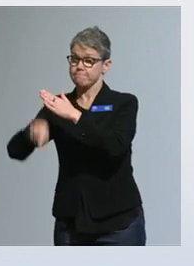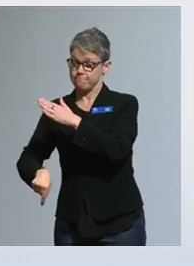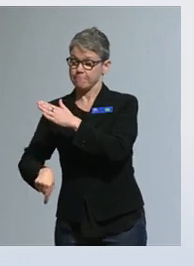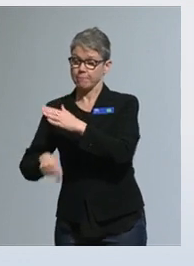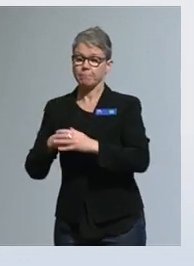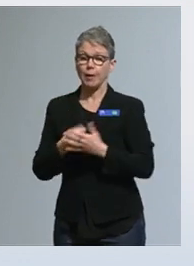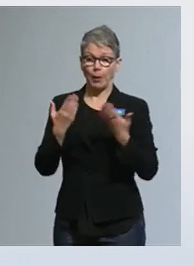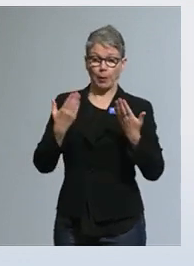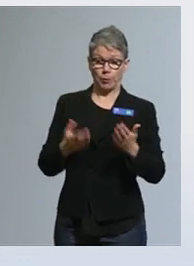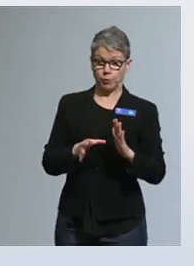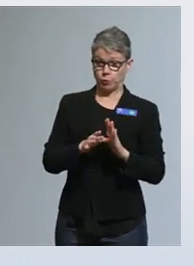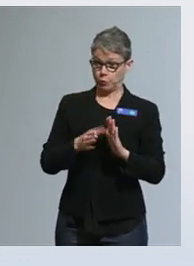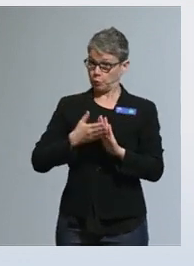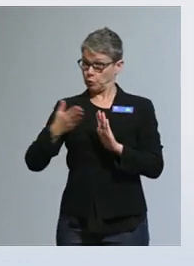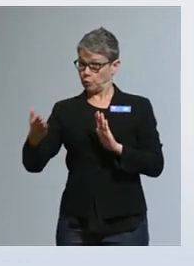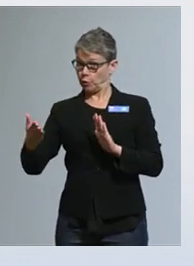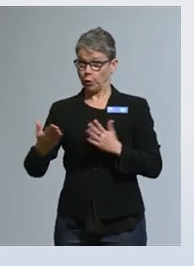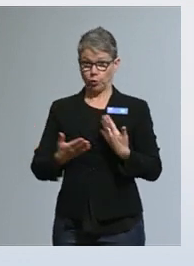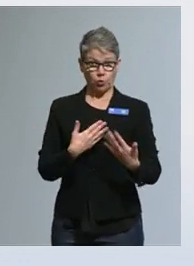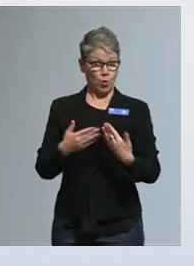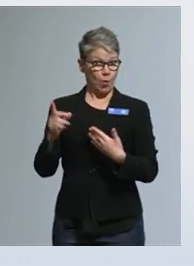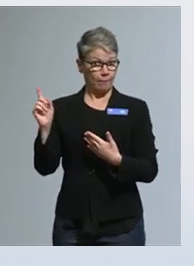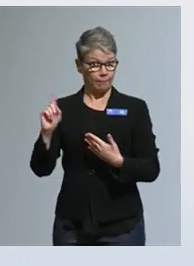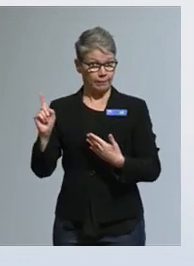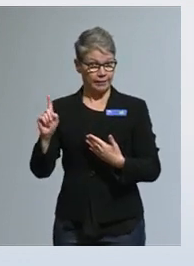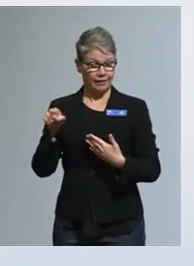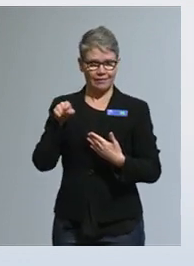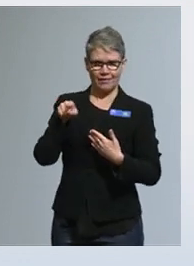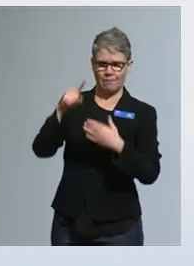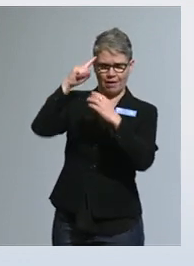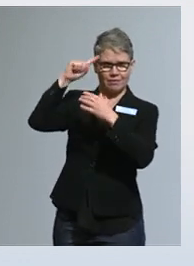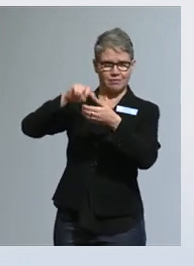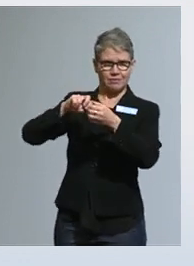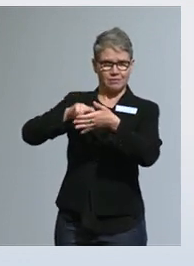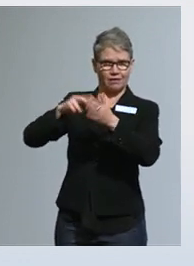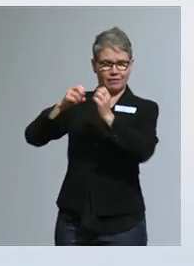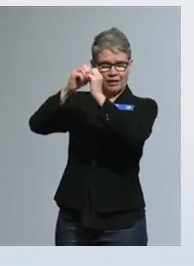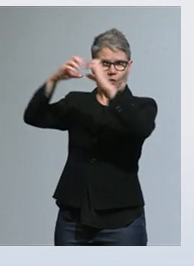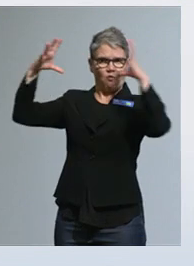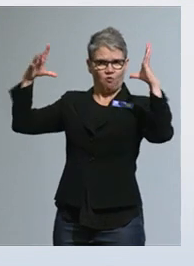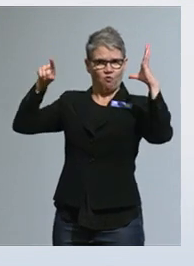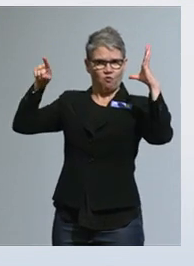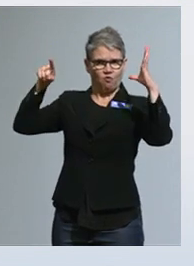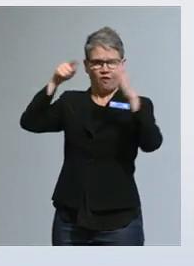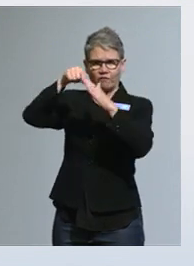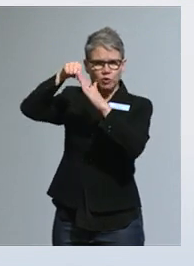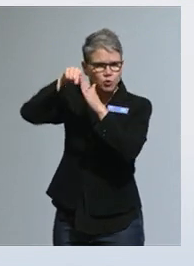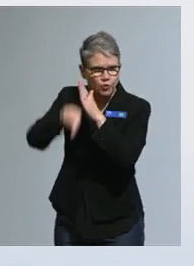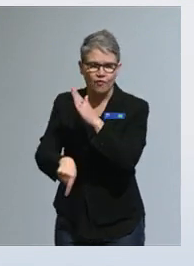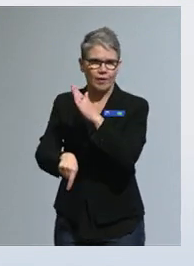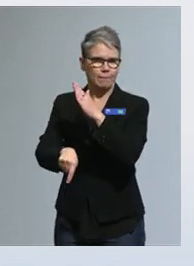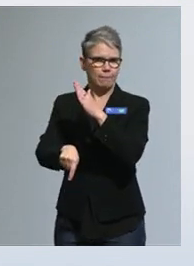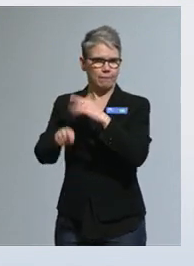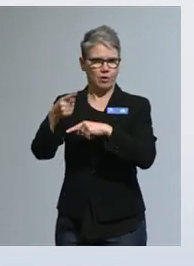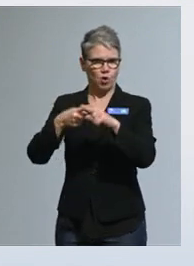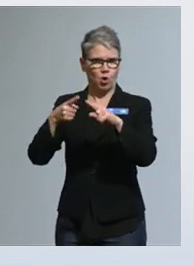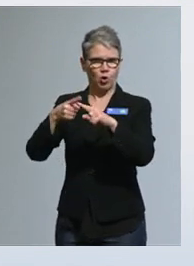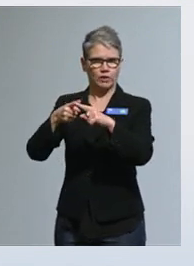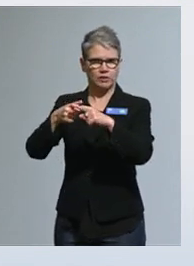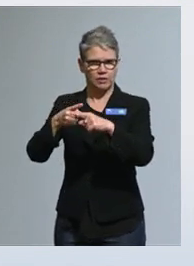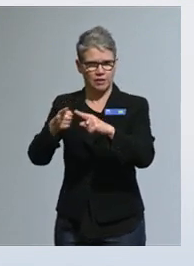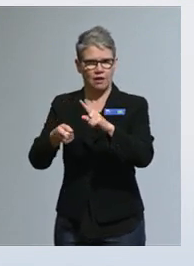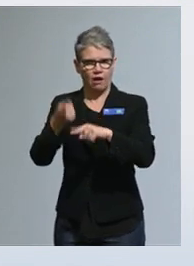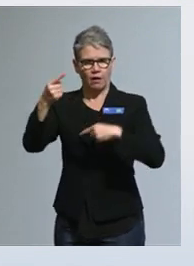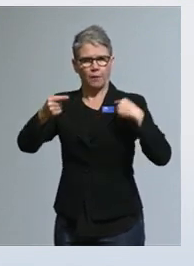Tänä syksynä meillä on työn alla sen kuvan syventäminen kohti käytännön